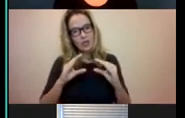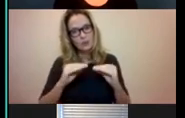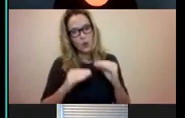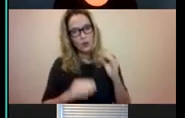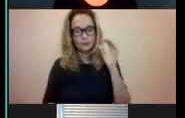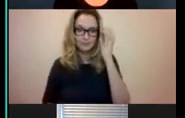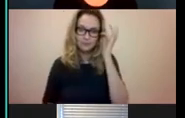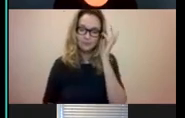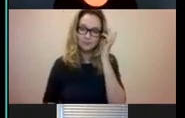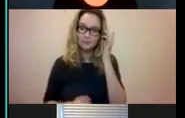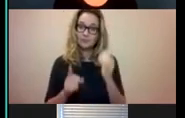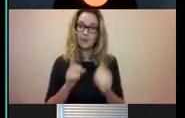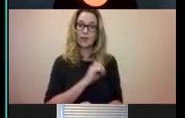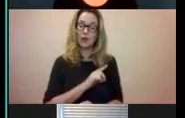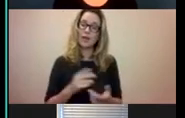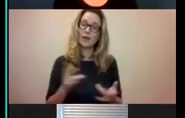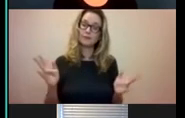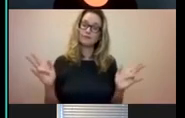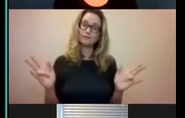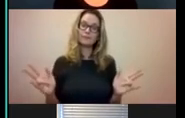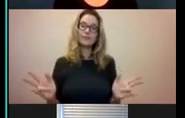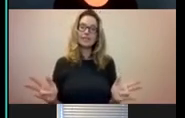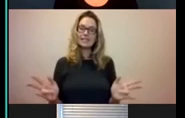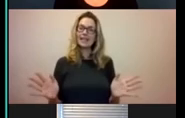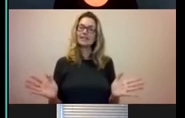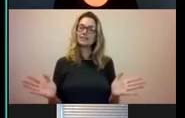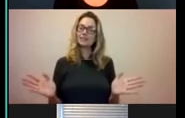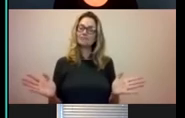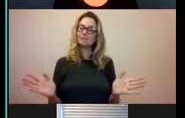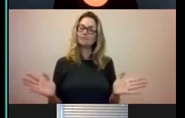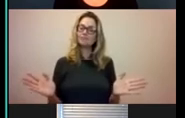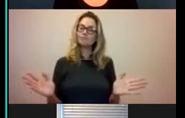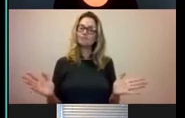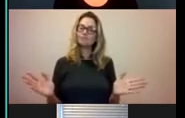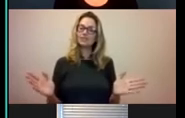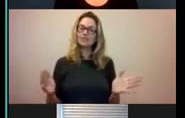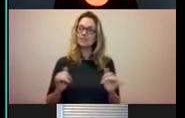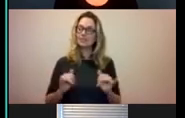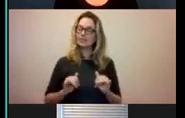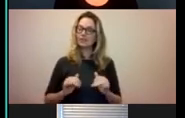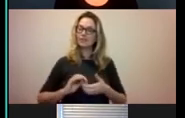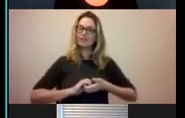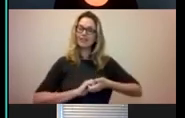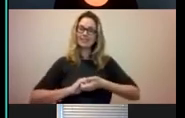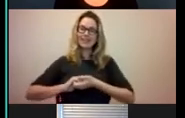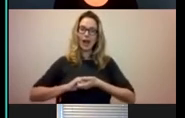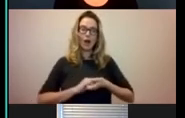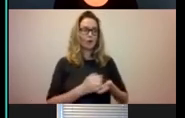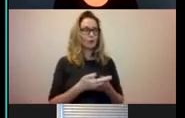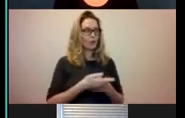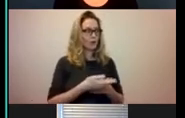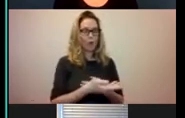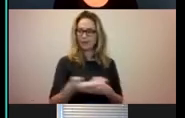Waarbij je gewoon in een hele relaxe, vrije omgeving. Vertrouwde omgeving. Iedereen heeft